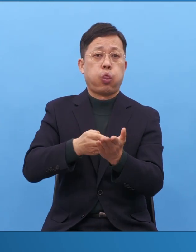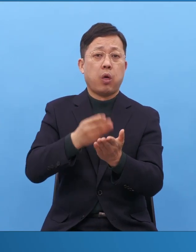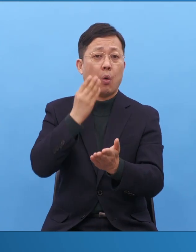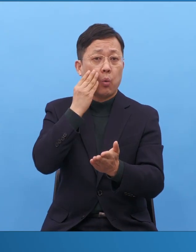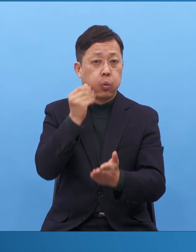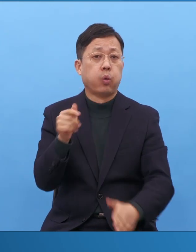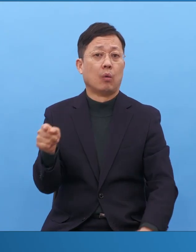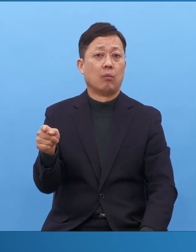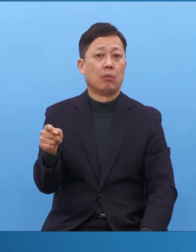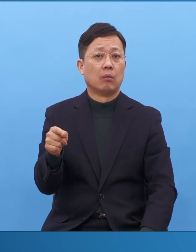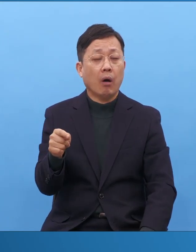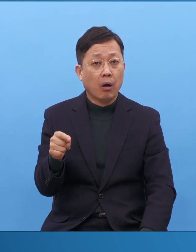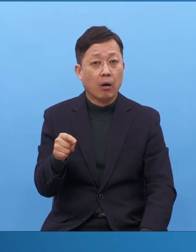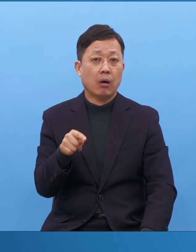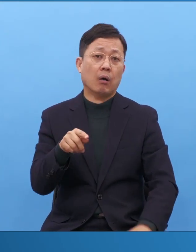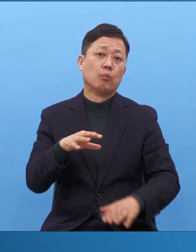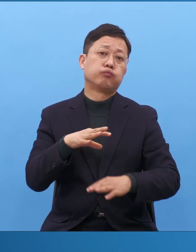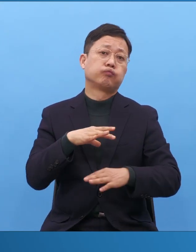무슨 말인지 알겠습니까?